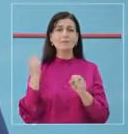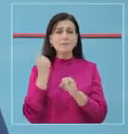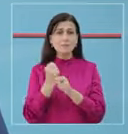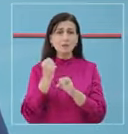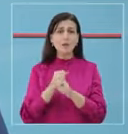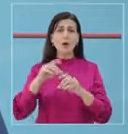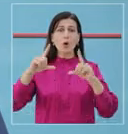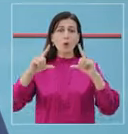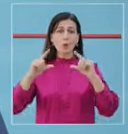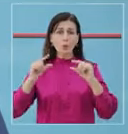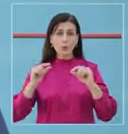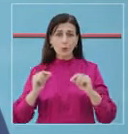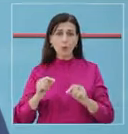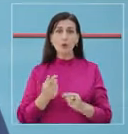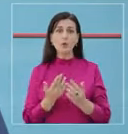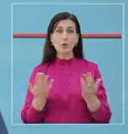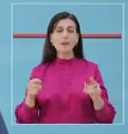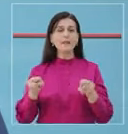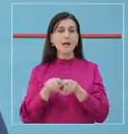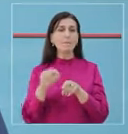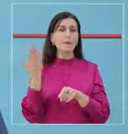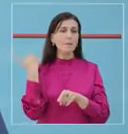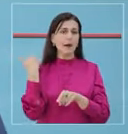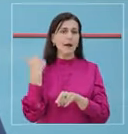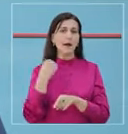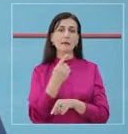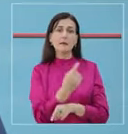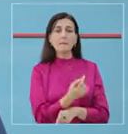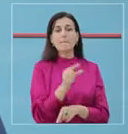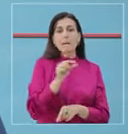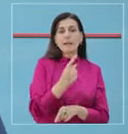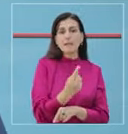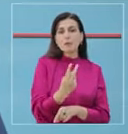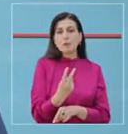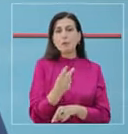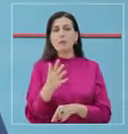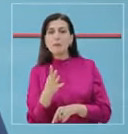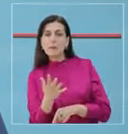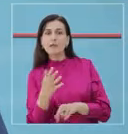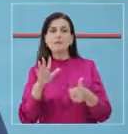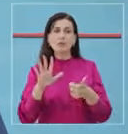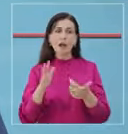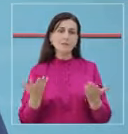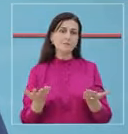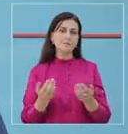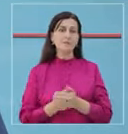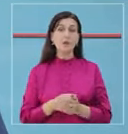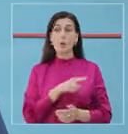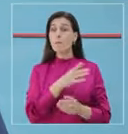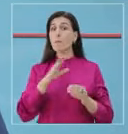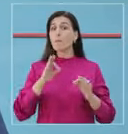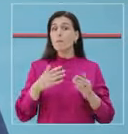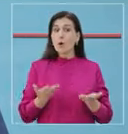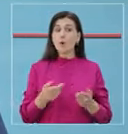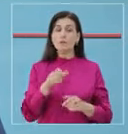ullim këtë numër rastësh, ashtu si që kishim, në një shifrar. Dhe kjo kërkon përgjeqëshëmërin e të